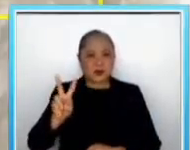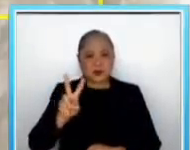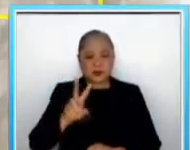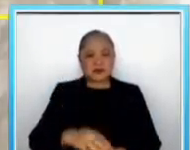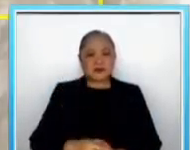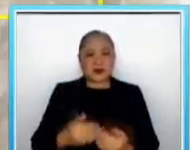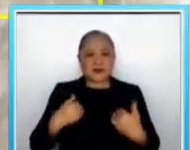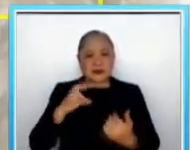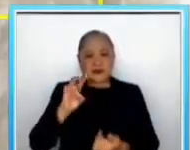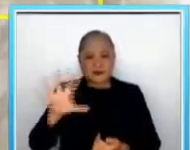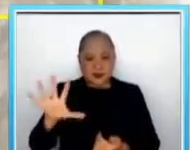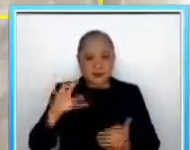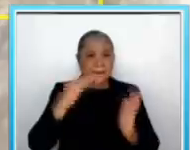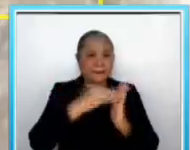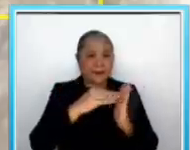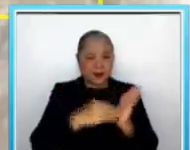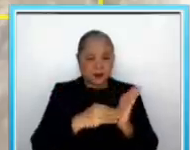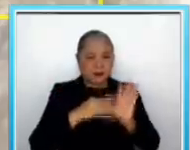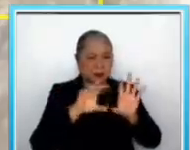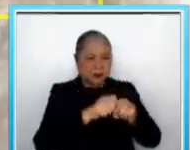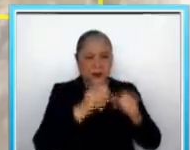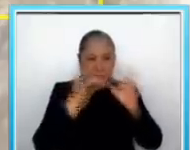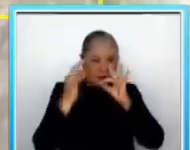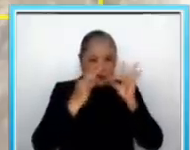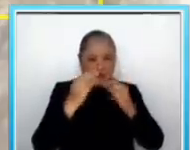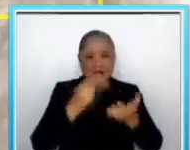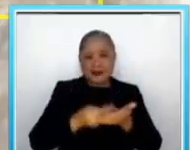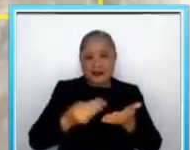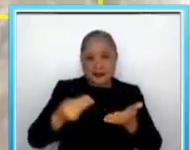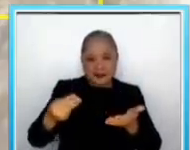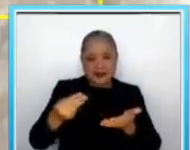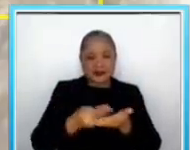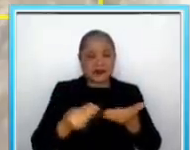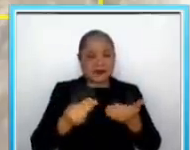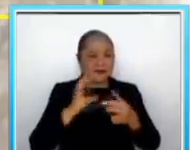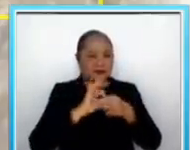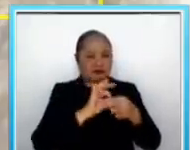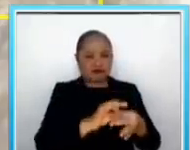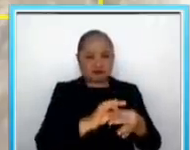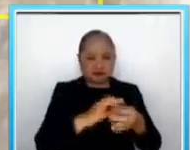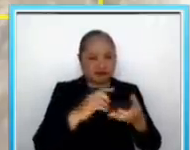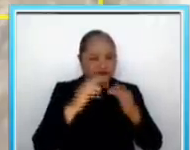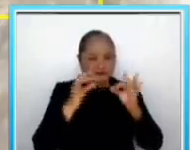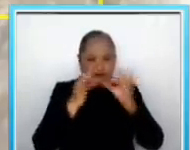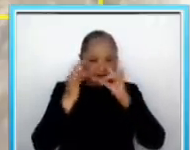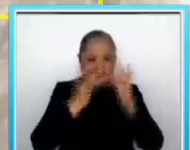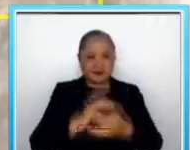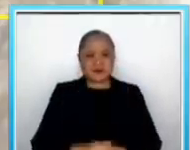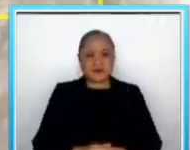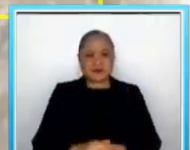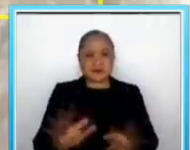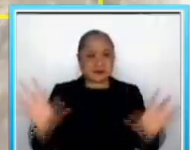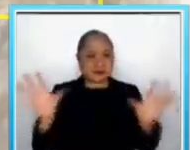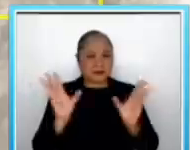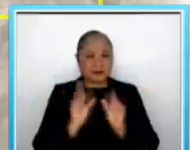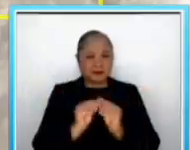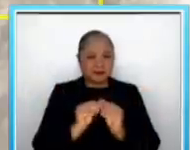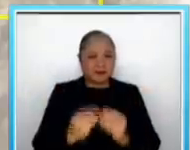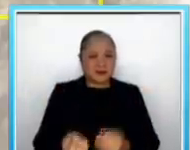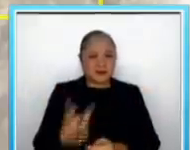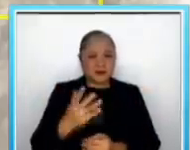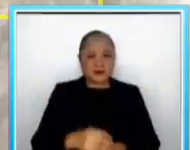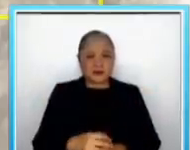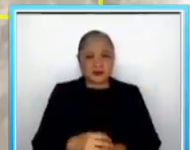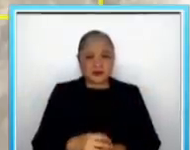halaga ng mga nasa bat na droga At mga kagamitang may kinalaman sa iligal na aktibidad Ang kabuo ang halaga ng nasa bat na shabu Mahigit